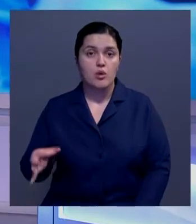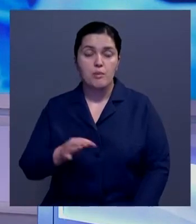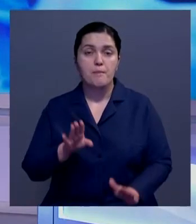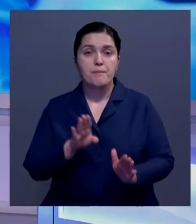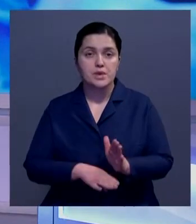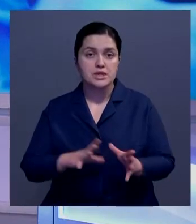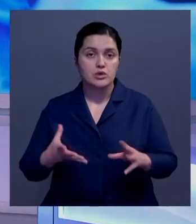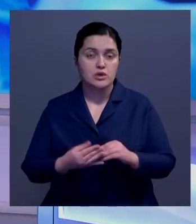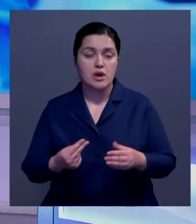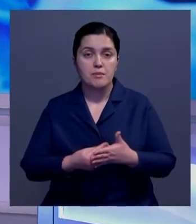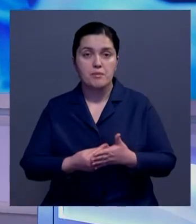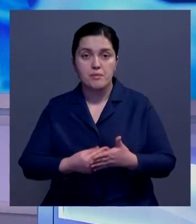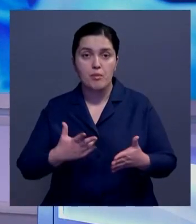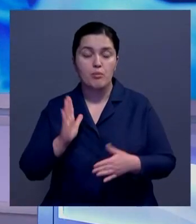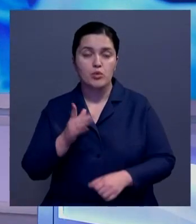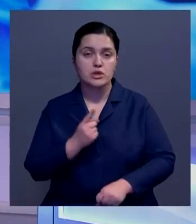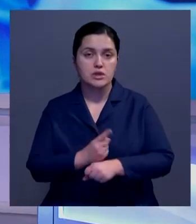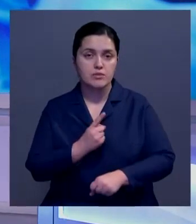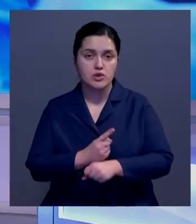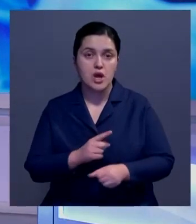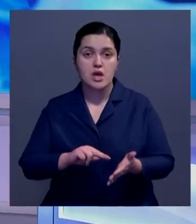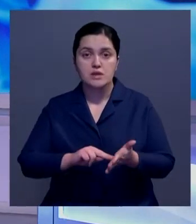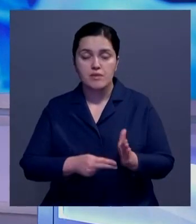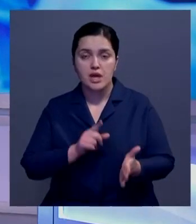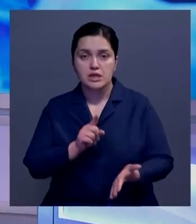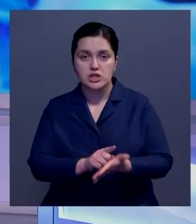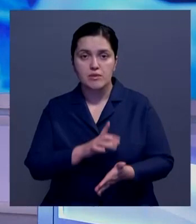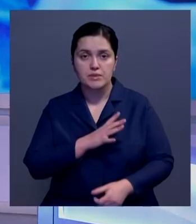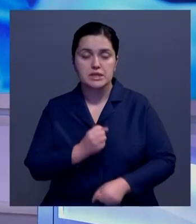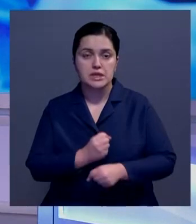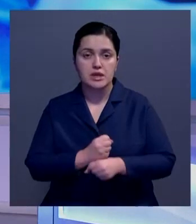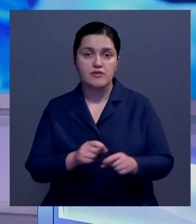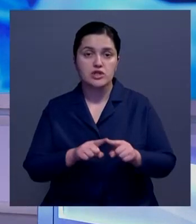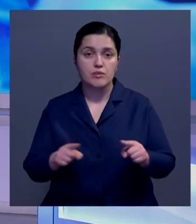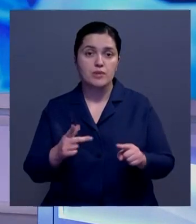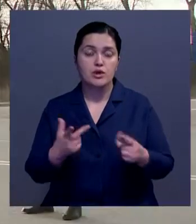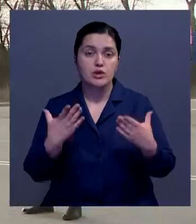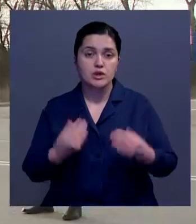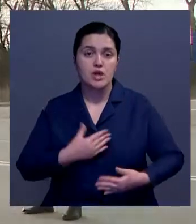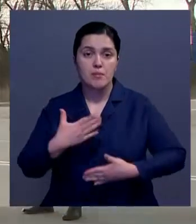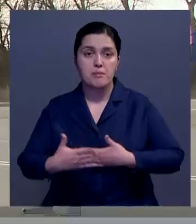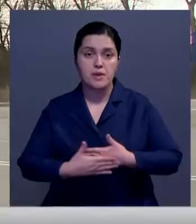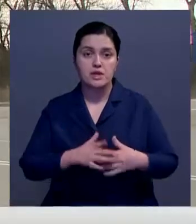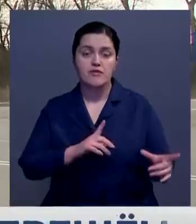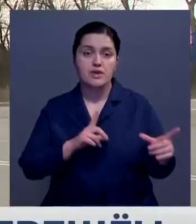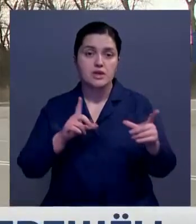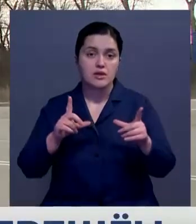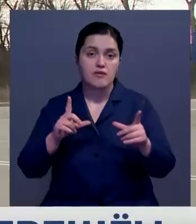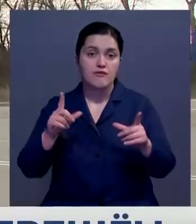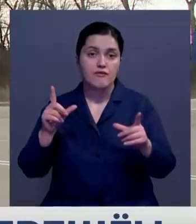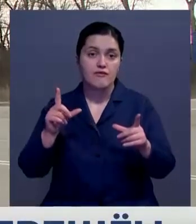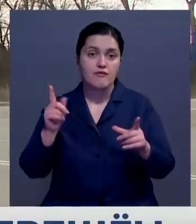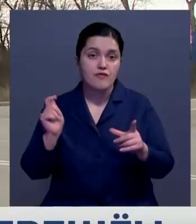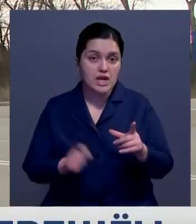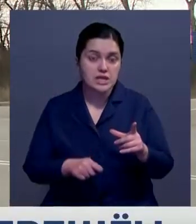без результатов ПЦР-теста будет запрещен. Справка должна быть сделана в течение последних трех дней перед въездом.